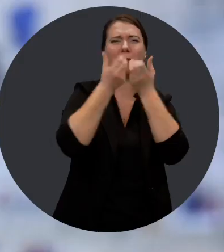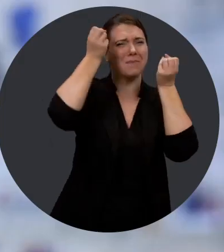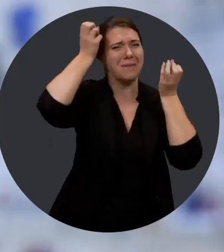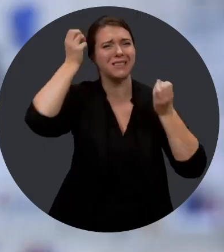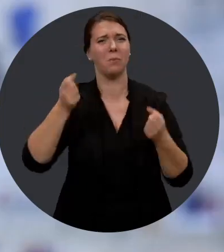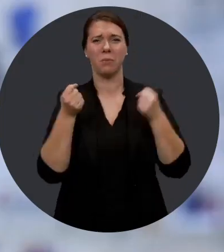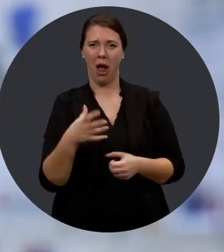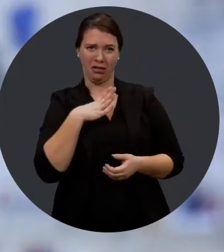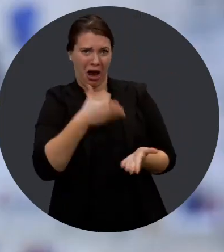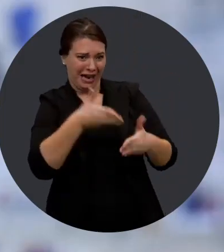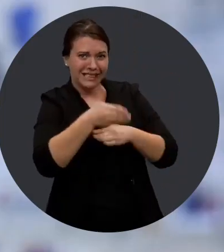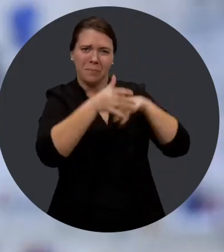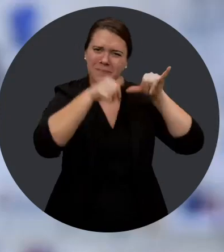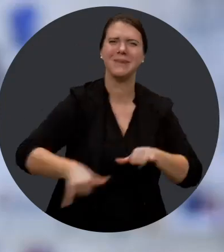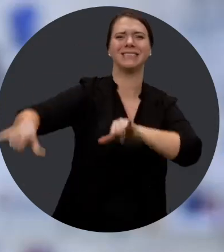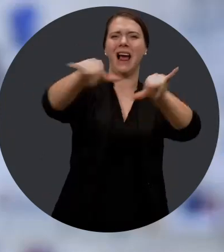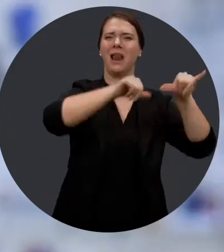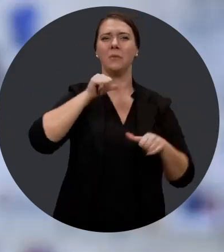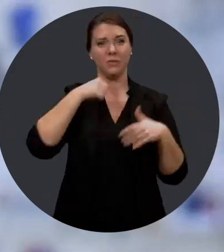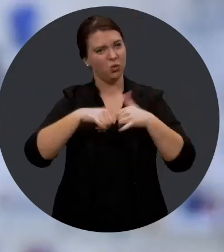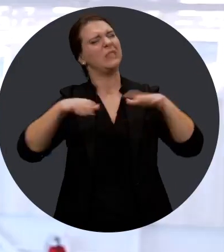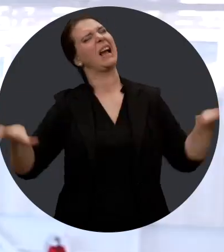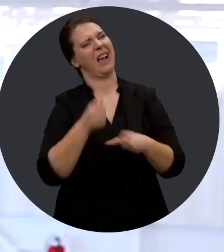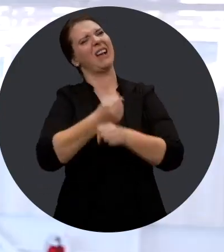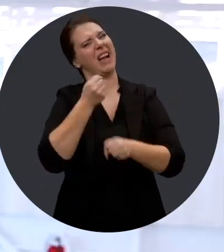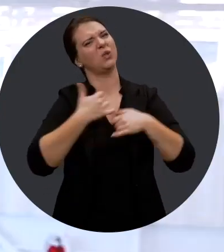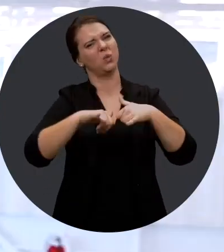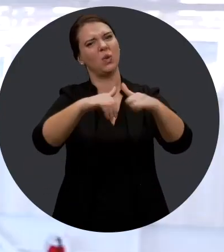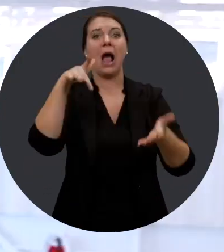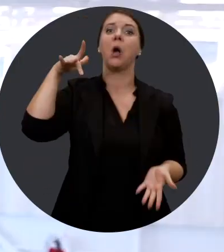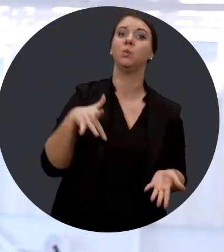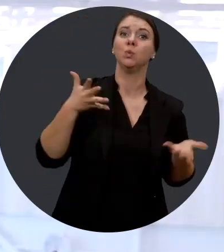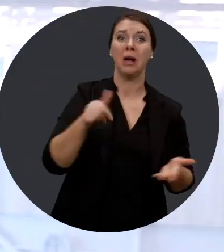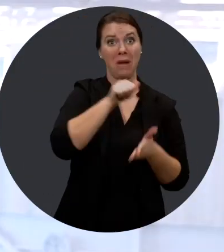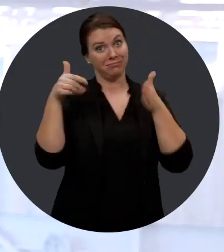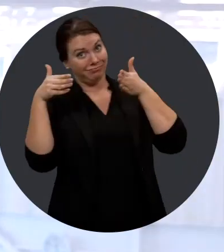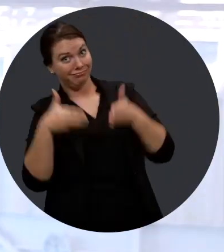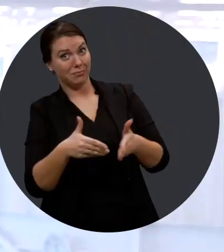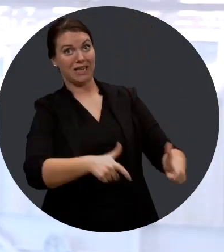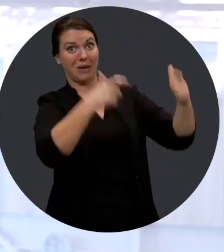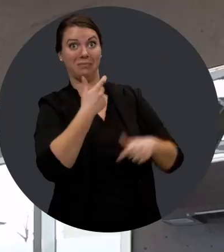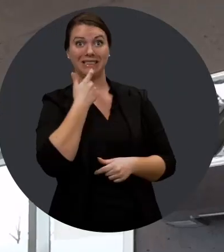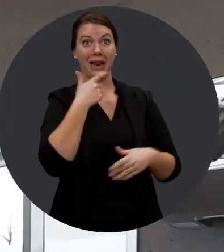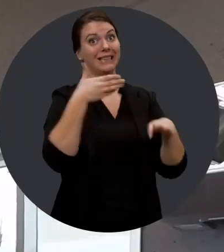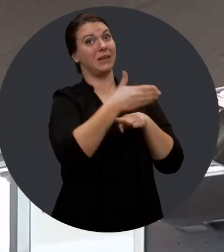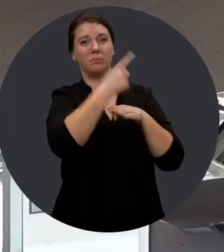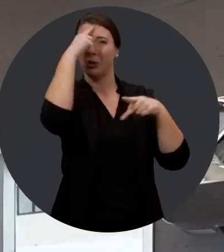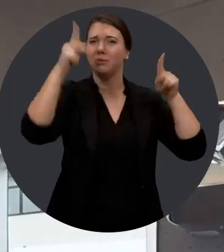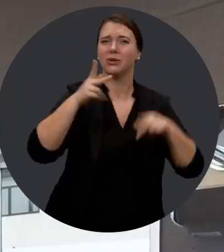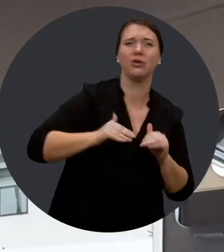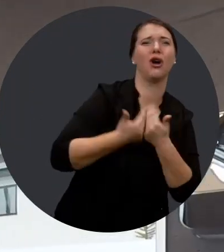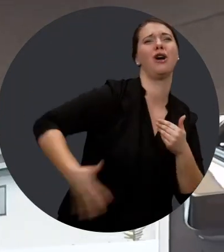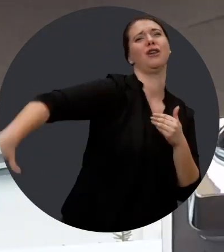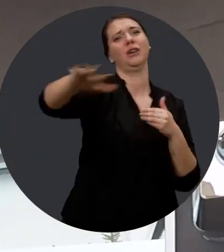d'utiliser tous les guides qui peuvent exister en accessibilité universelle. On a encore beaucoup de travail à faire parce qu'il reste encore des bâtiments qui ne pas facilement